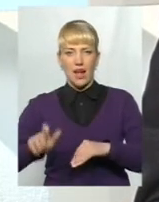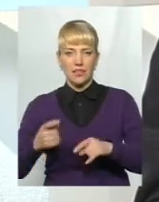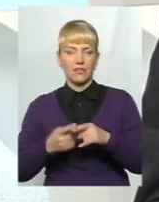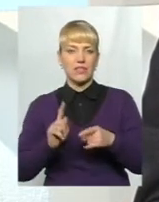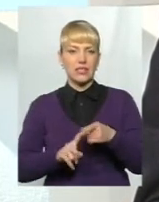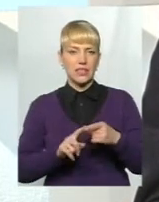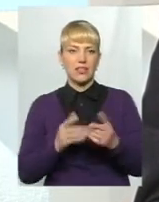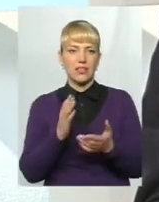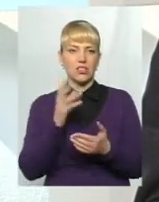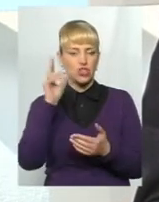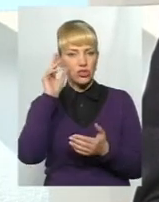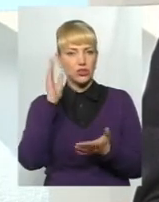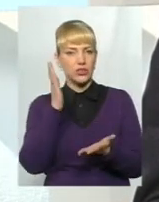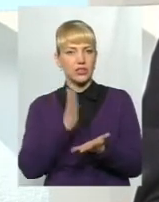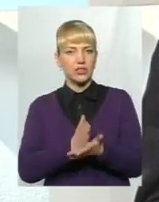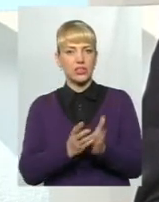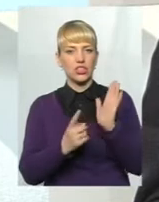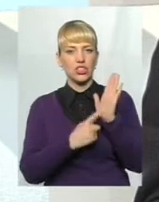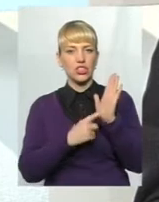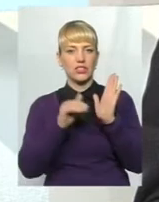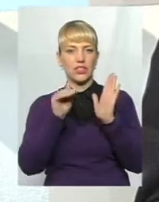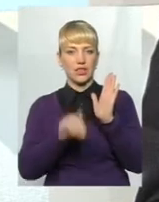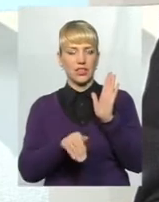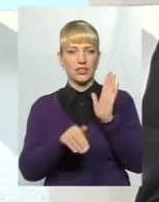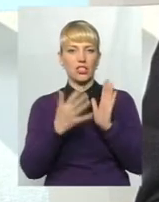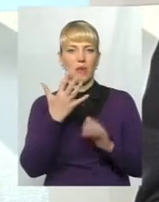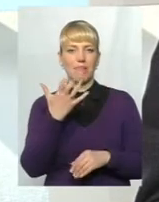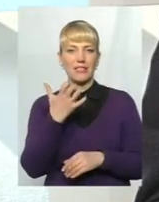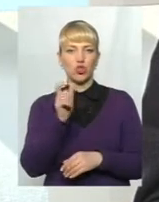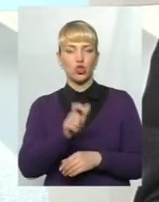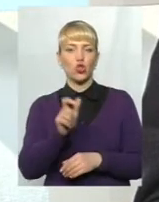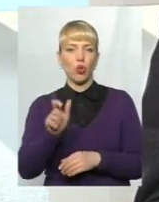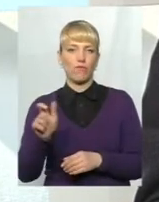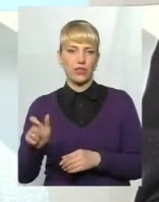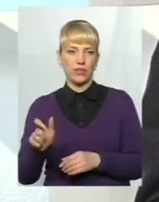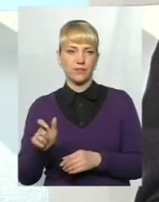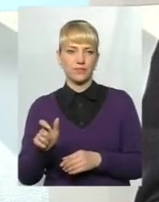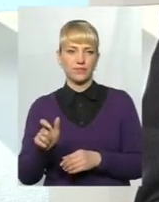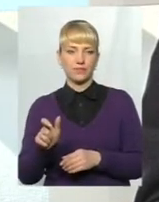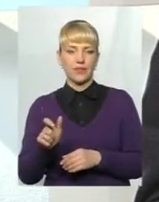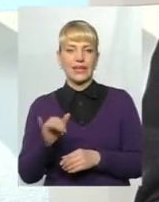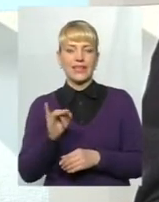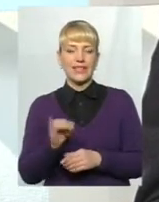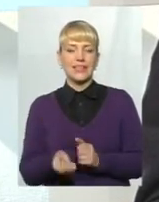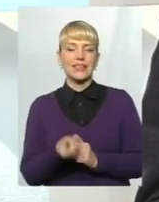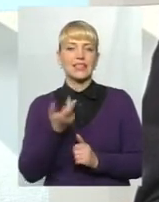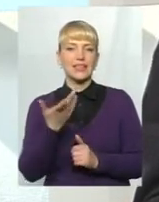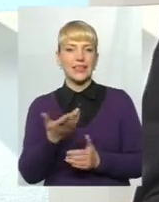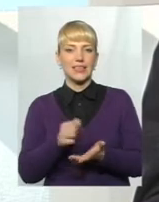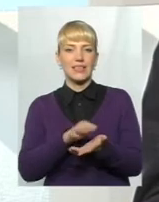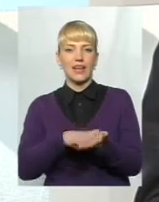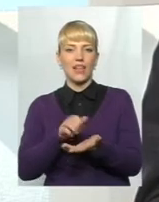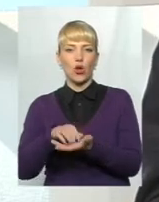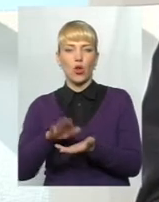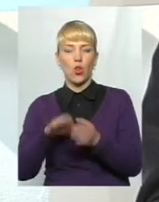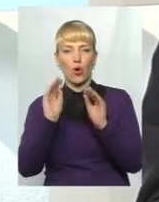число сягає 6500 чоловік. І кількість задекларованих ними